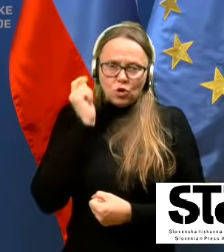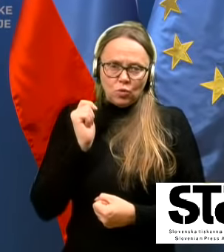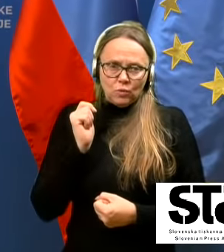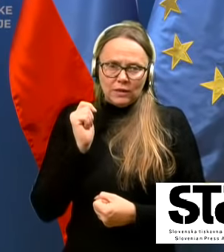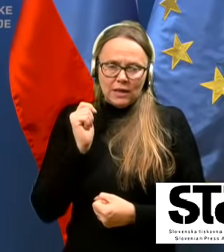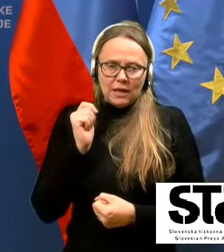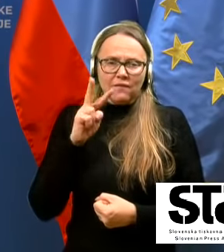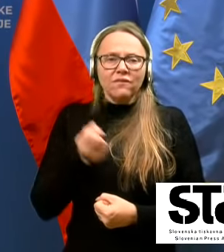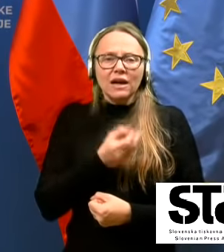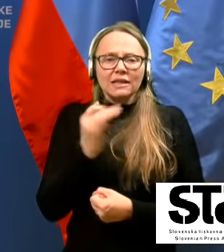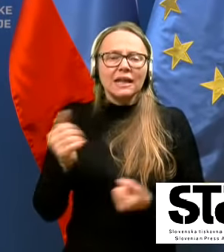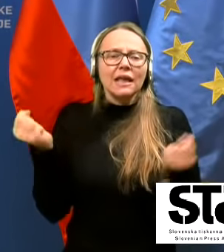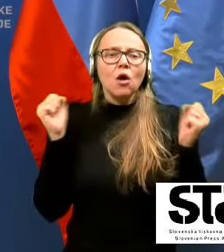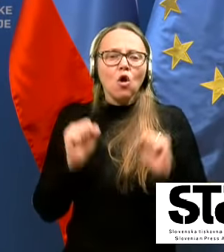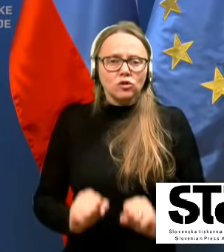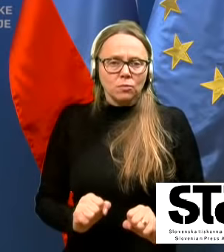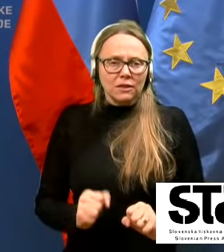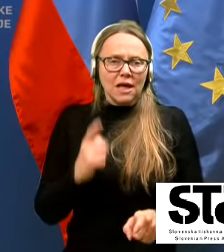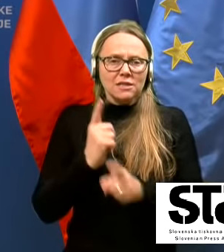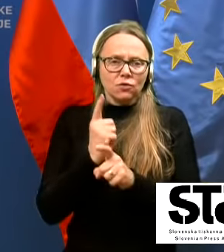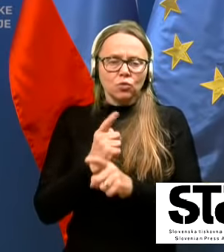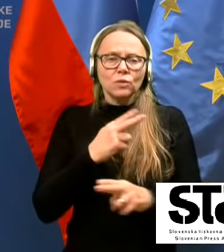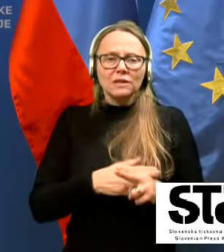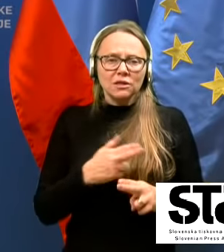v katerih je gospodarstvo in tudi država.